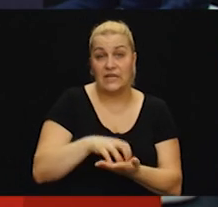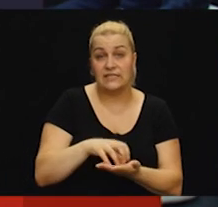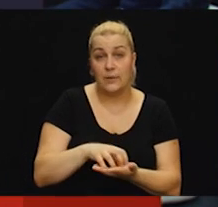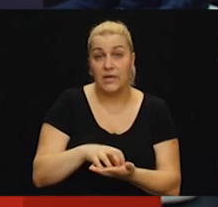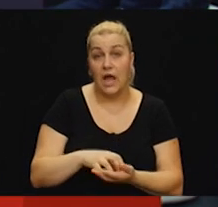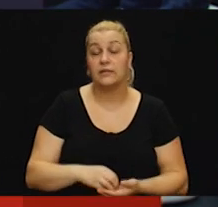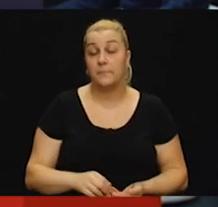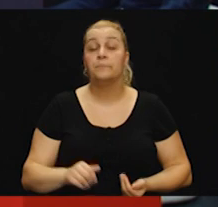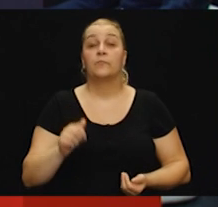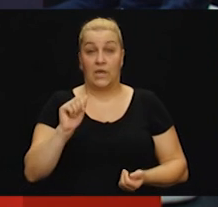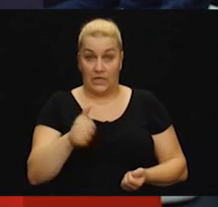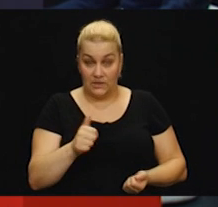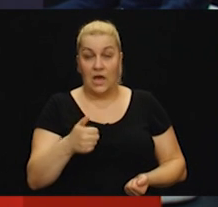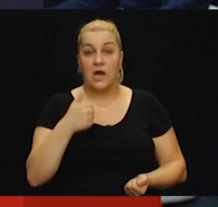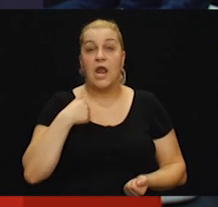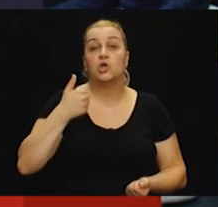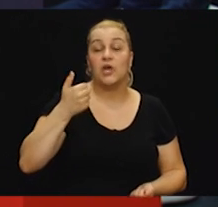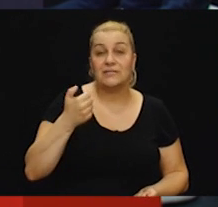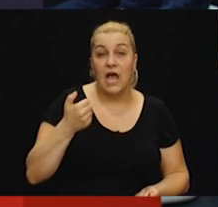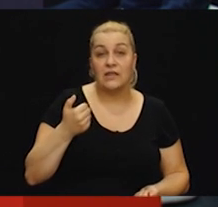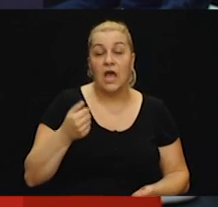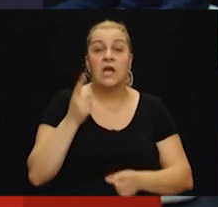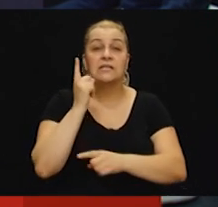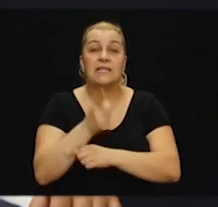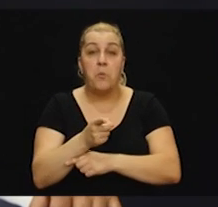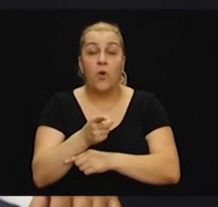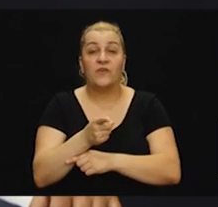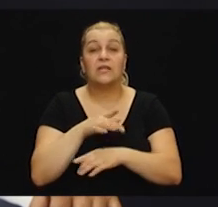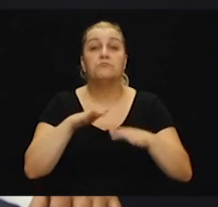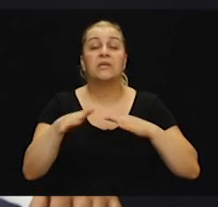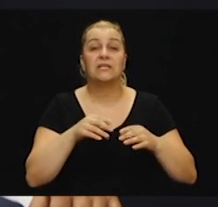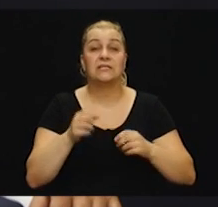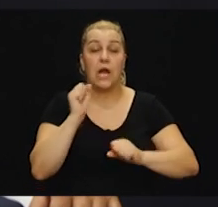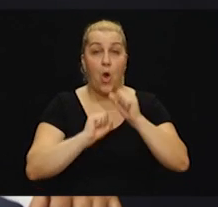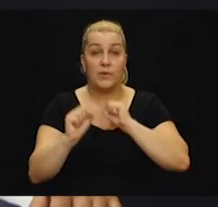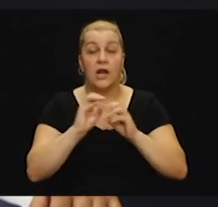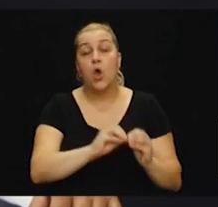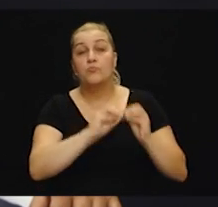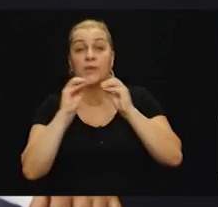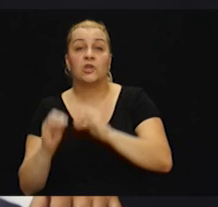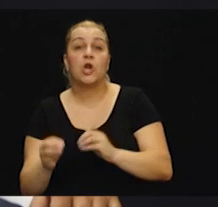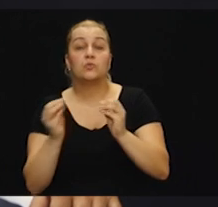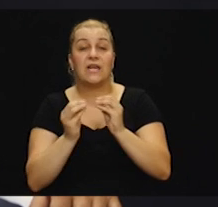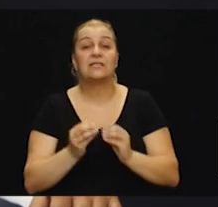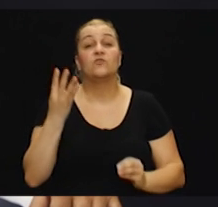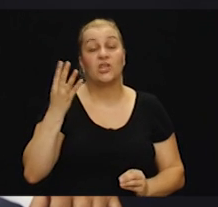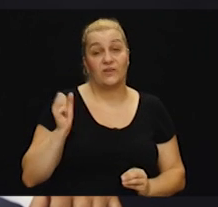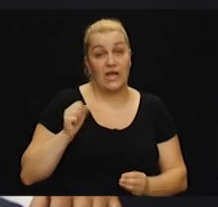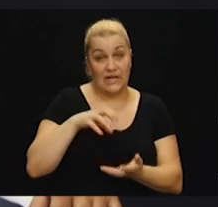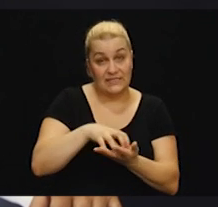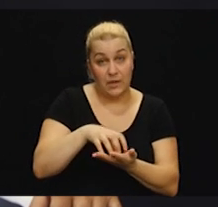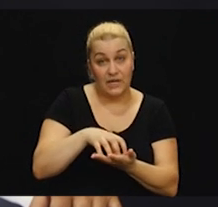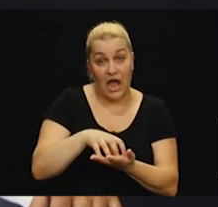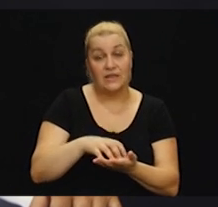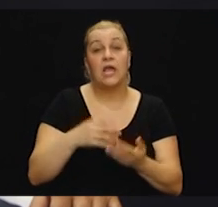Jesa naša satnija je, po zapovedi ministra obrane, prišla u sastav 4. brigade neposrednu